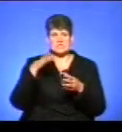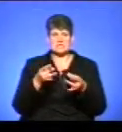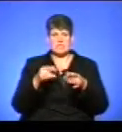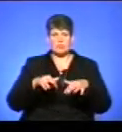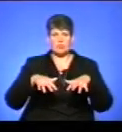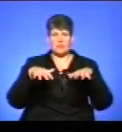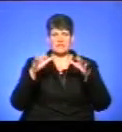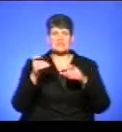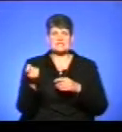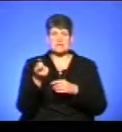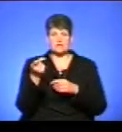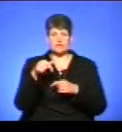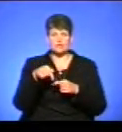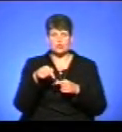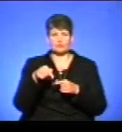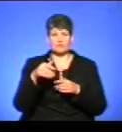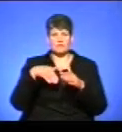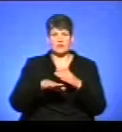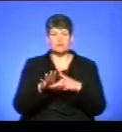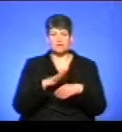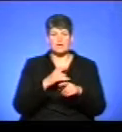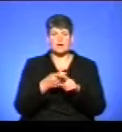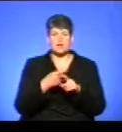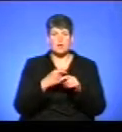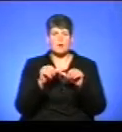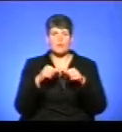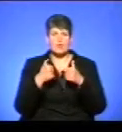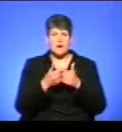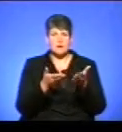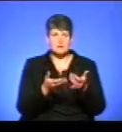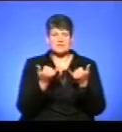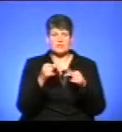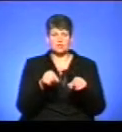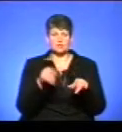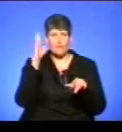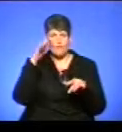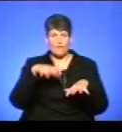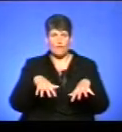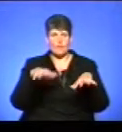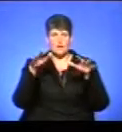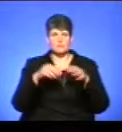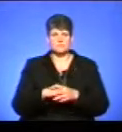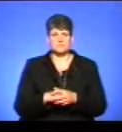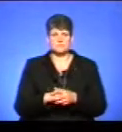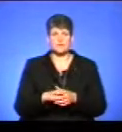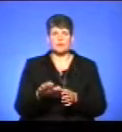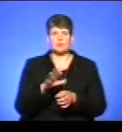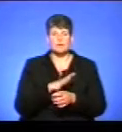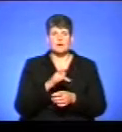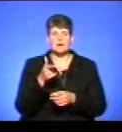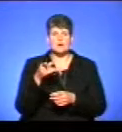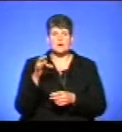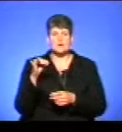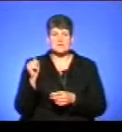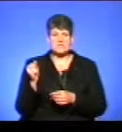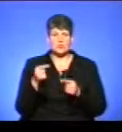У цьому підвалі чоловік тримав картоплю і буряки. Зараз тут вода. Пійшла гроза, заміло